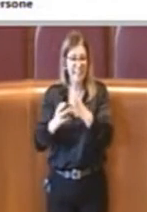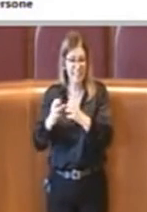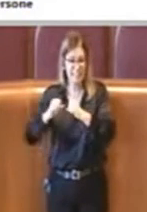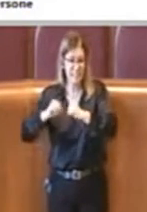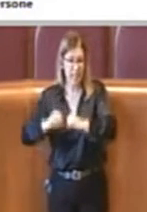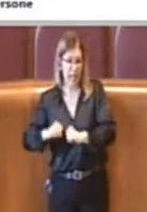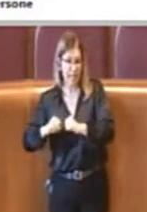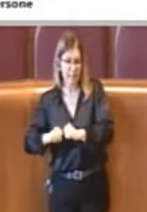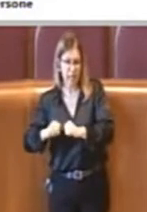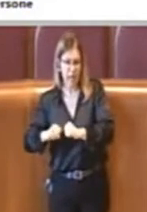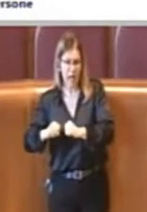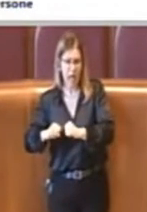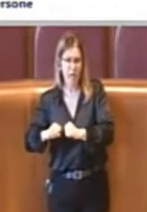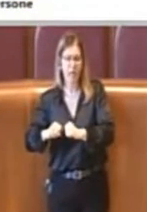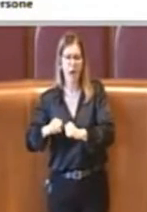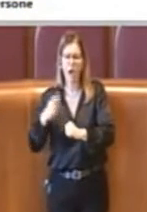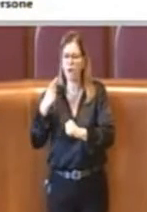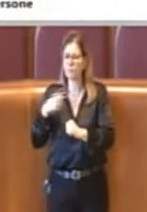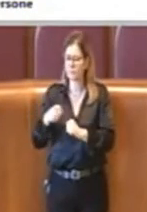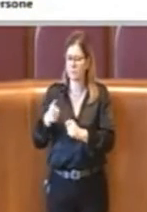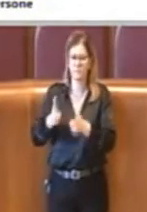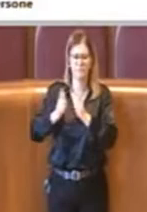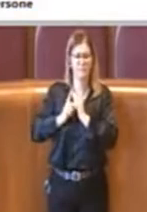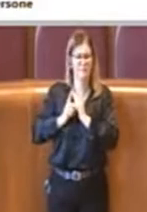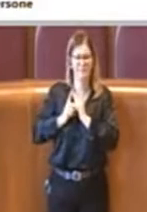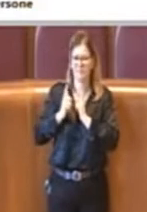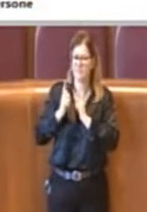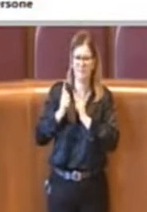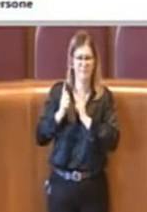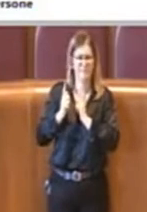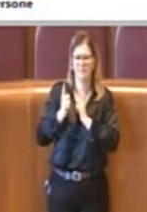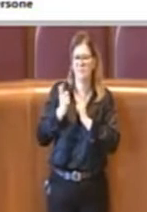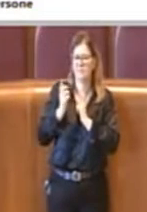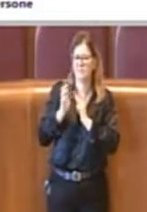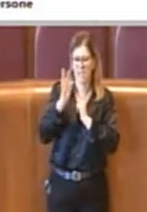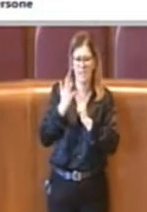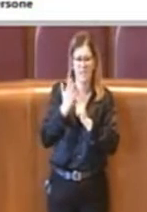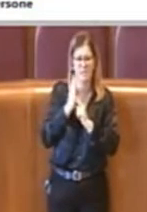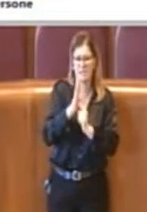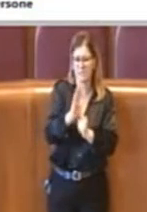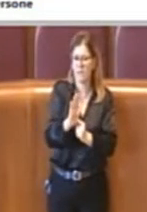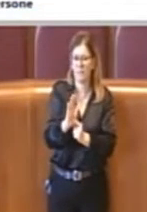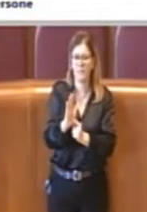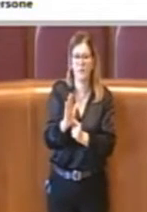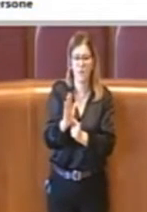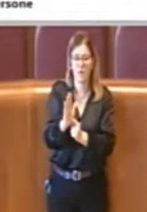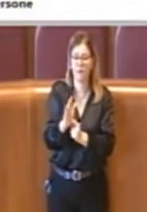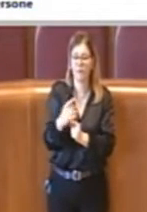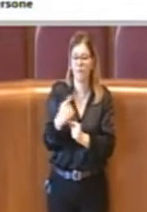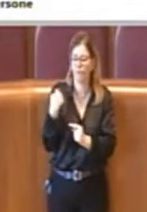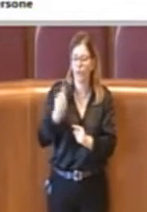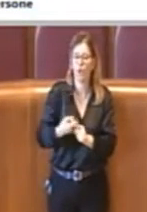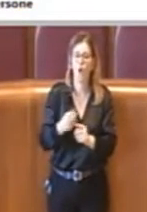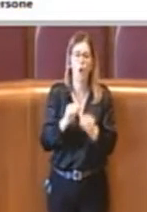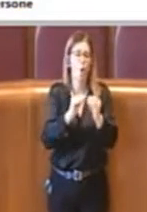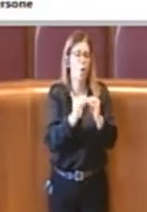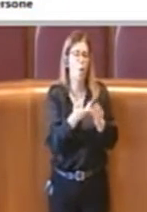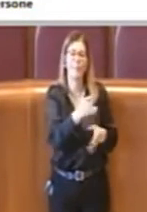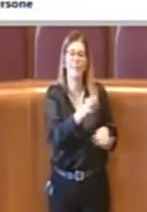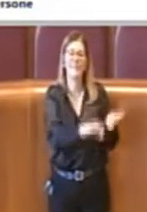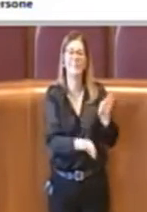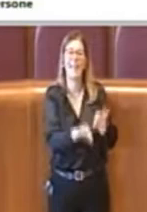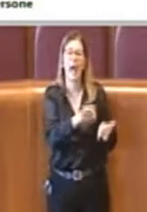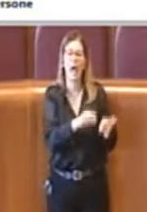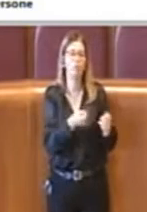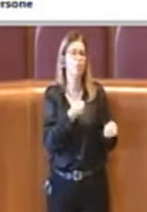completamente il paradigma sul quale abbiamo costruito da decenni la gestione dei teatri, cioè il paradigma dei numeri.